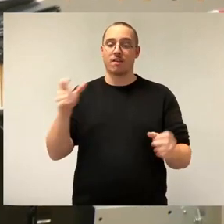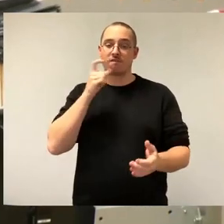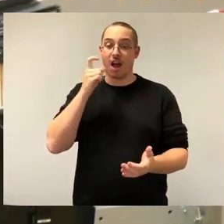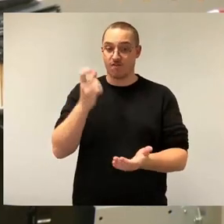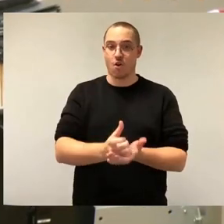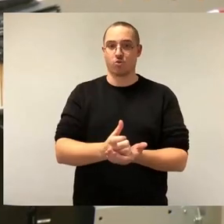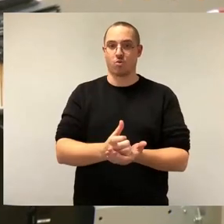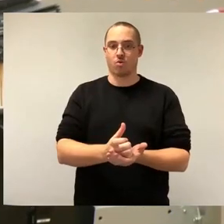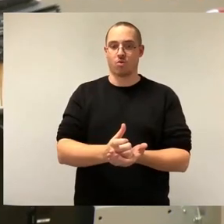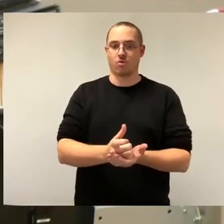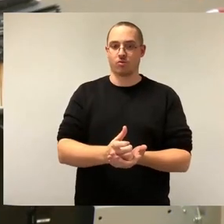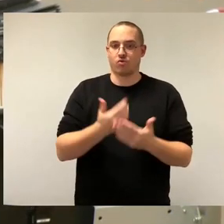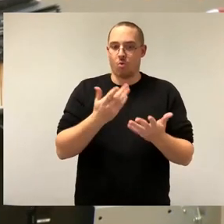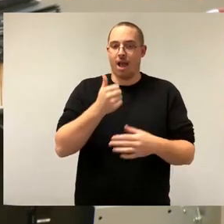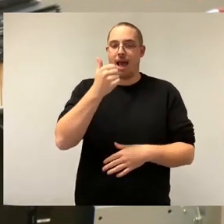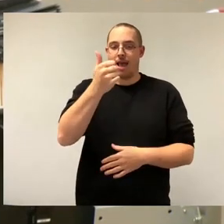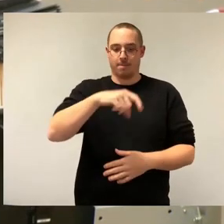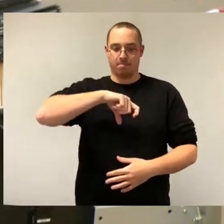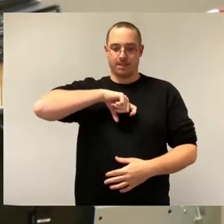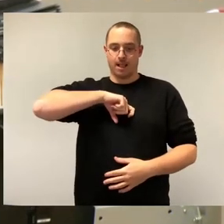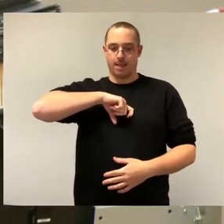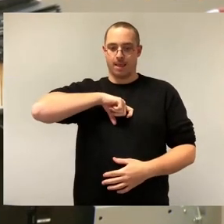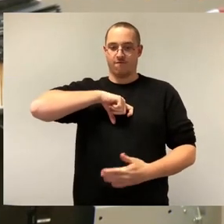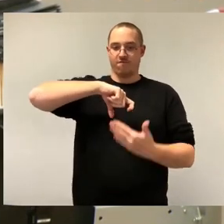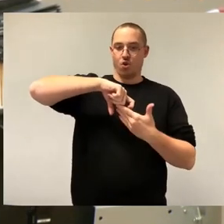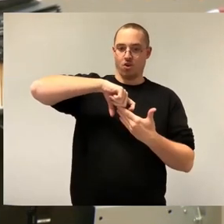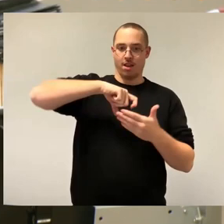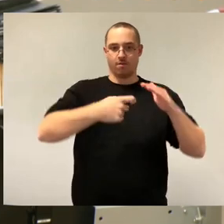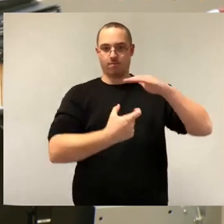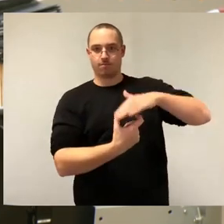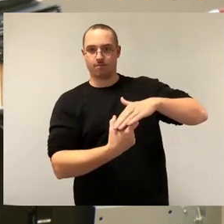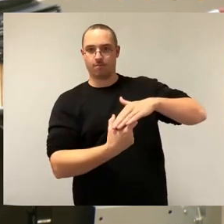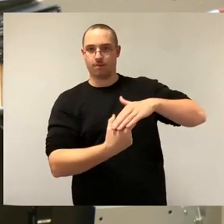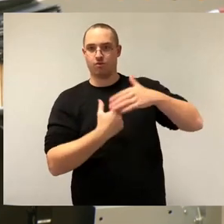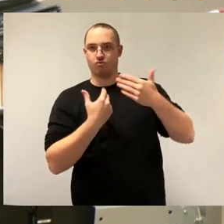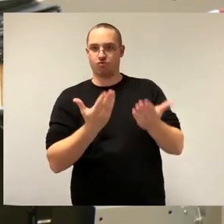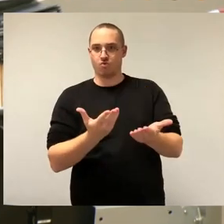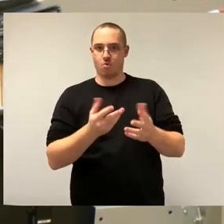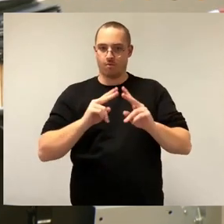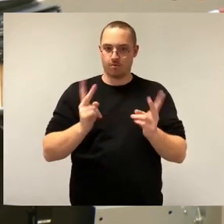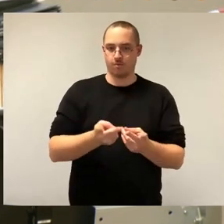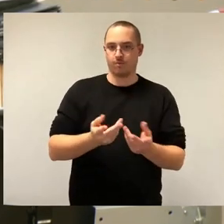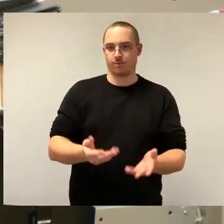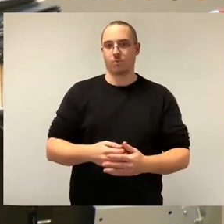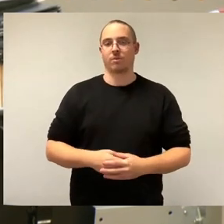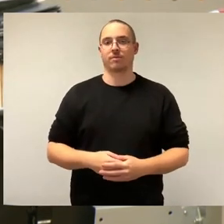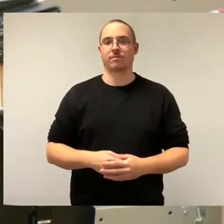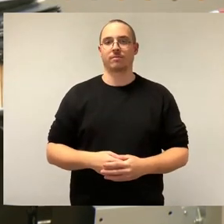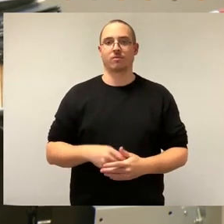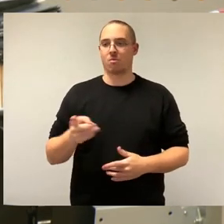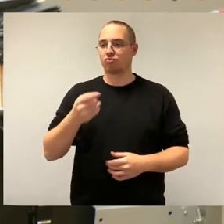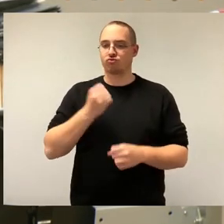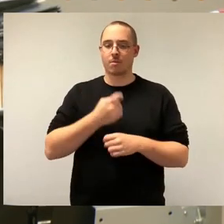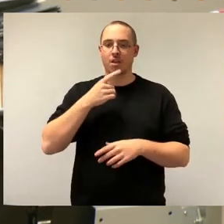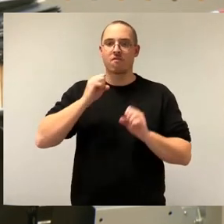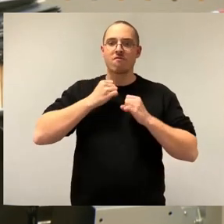Seiten derselben Medaille. Sie reden immer von Freiheit, aber dass Freiheit auch Verantwortung bedeutet, das negieren Sie. Und das